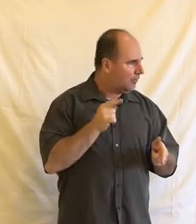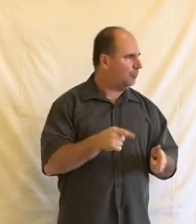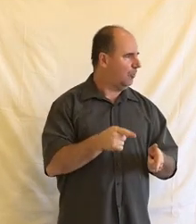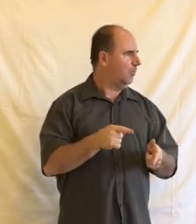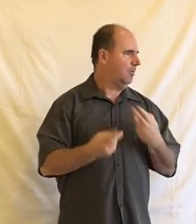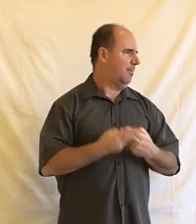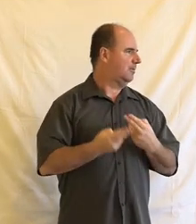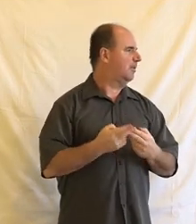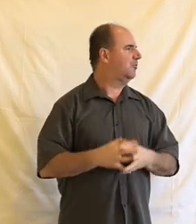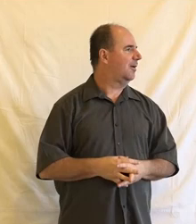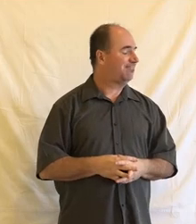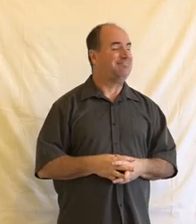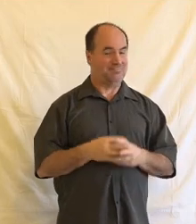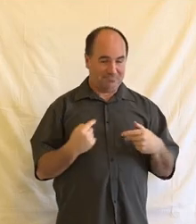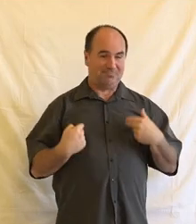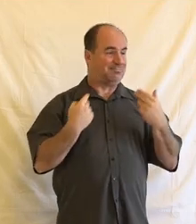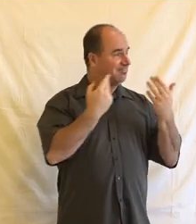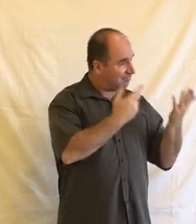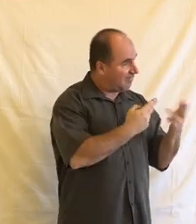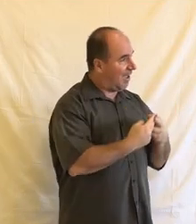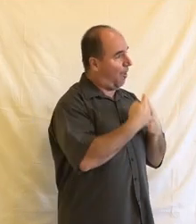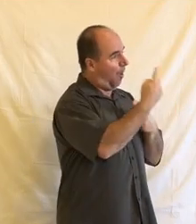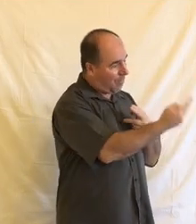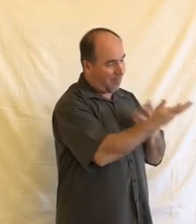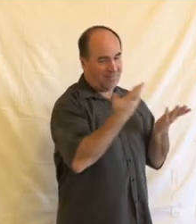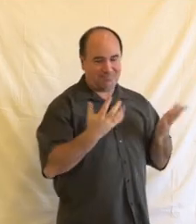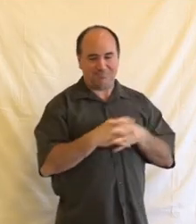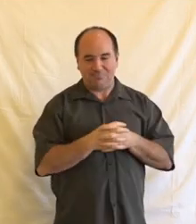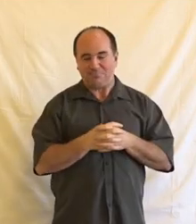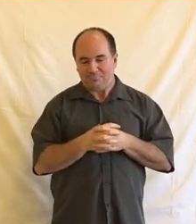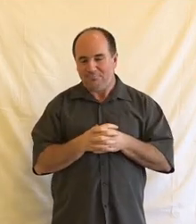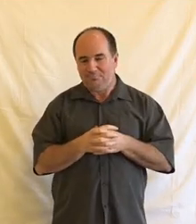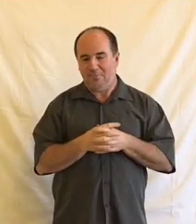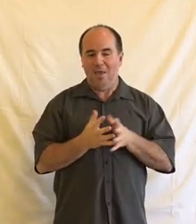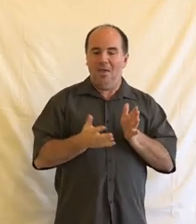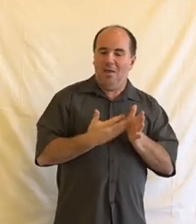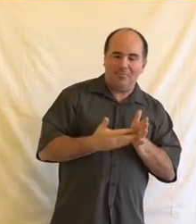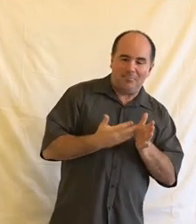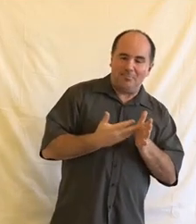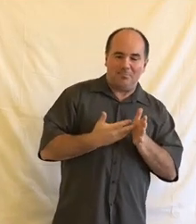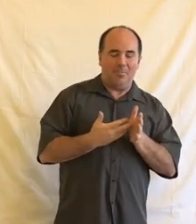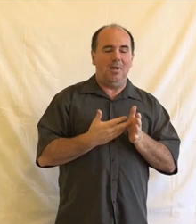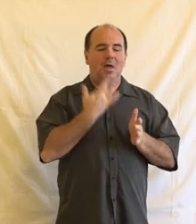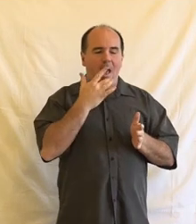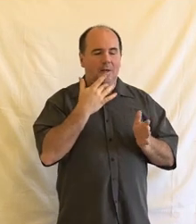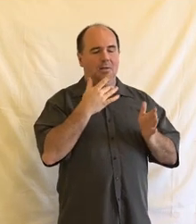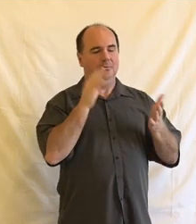co vlastně mě žádala na začátku Adriana, a to je nastavení právní regulace, právních pravidel.